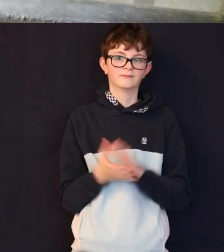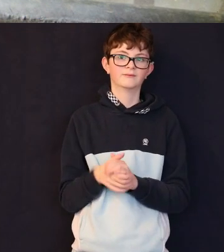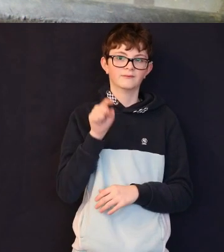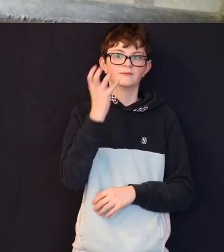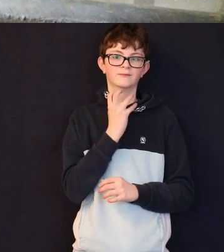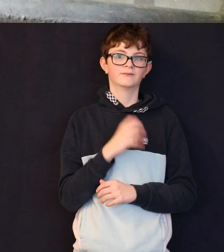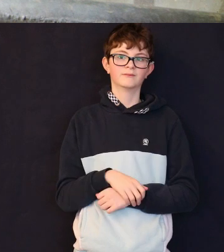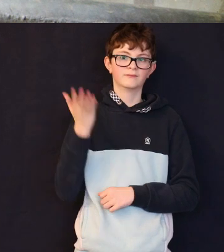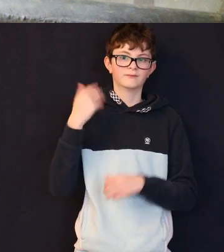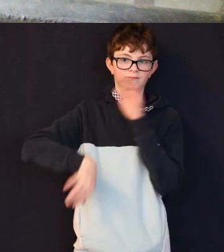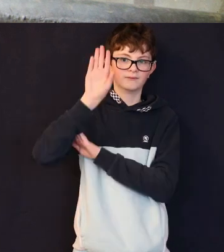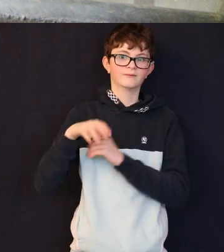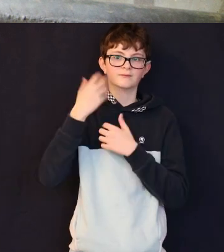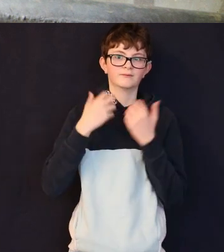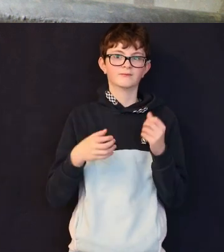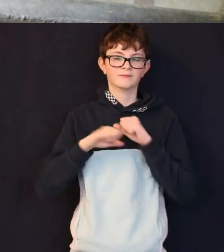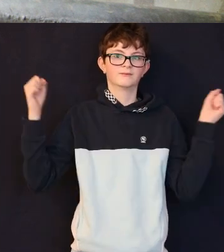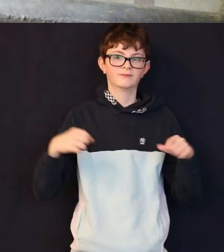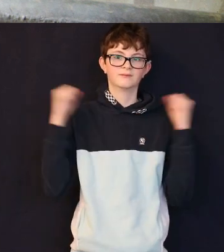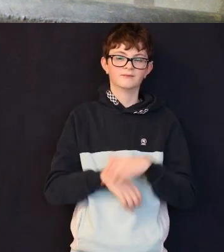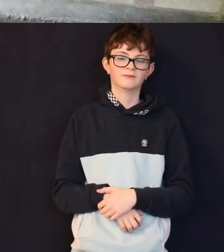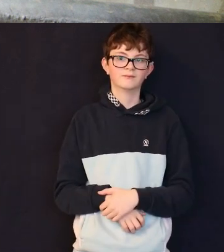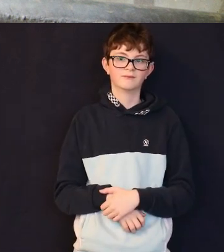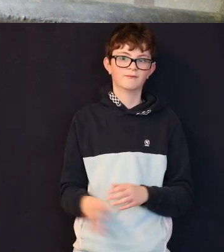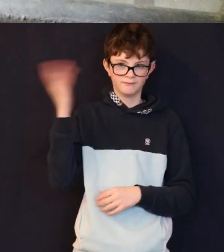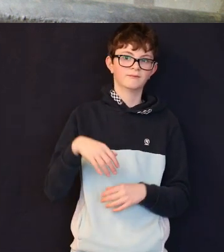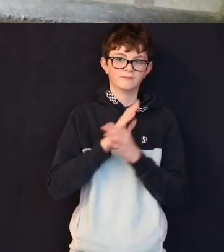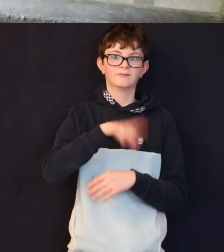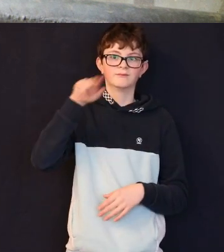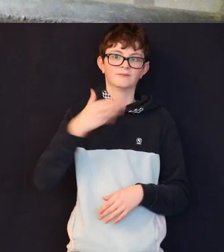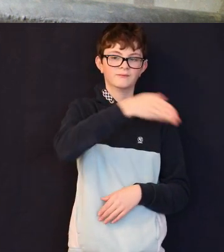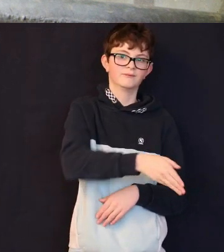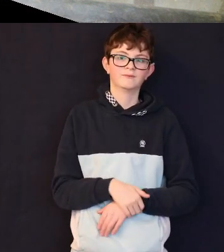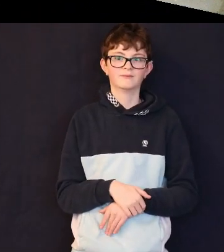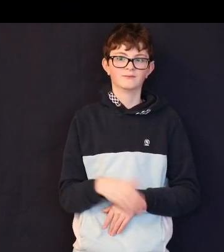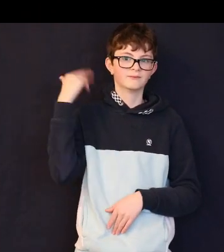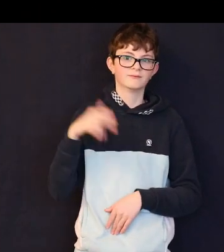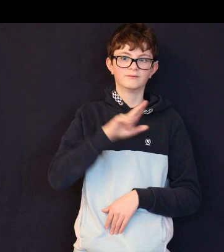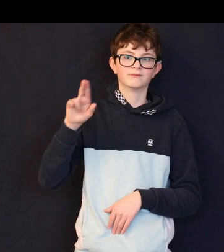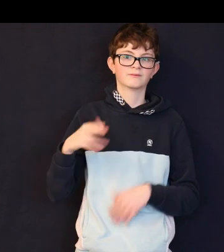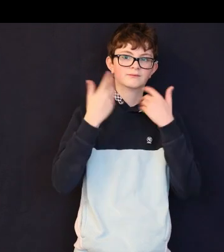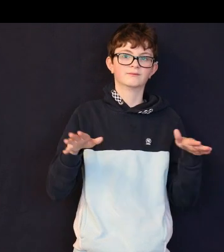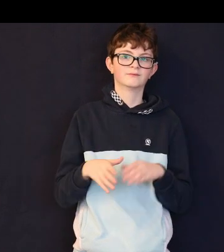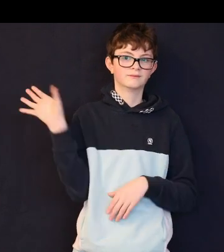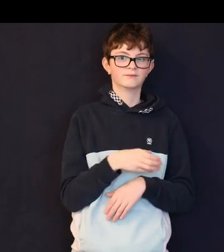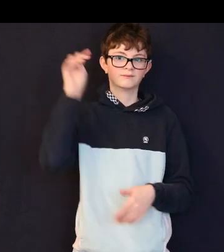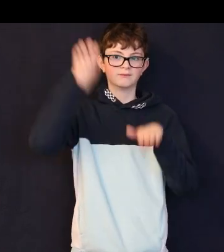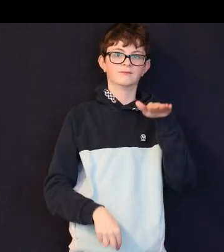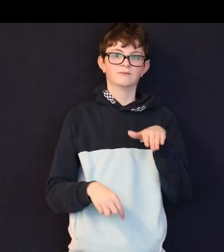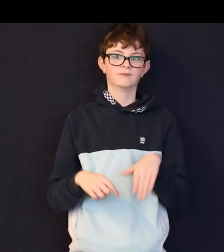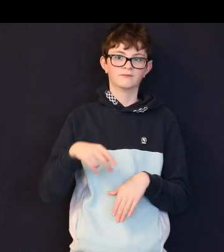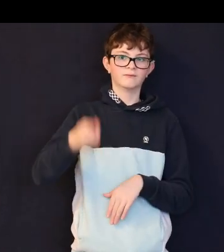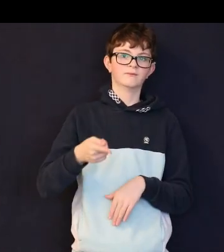Höhenforschungslabor umgebaut wurde. Unter anderem erwarten Sie dort eine originalgetreue Rekonstruktion des